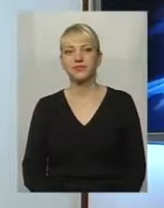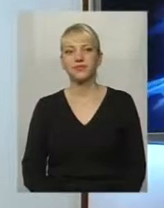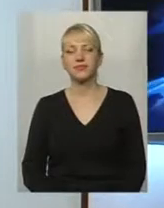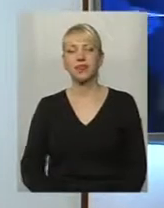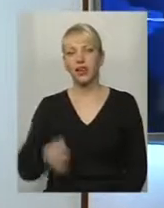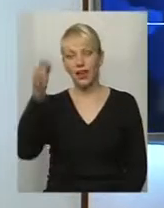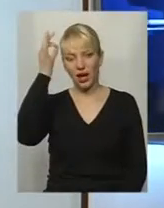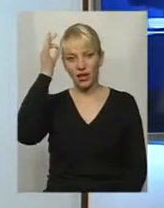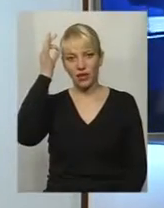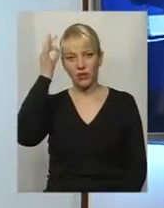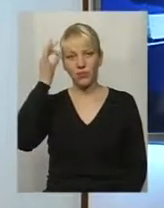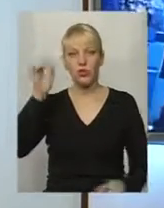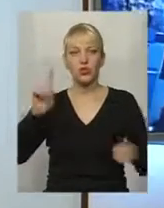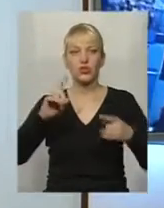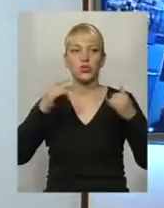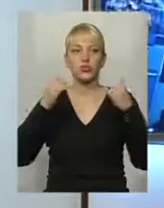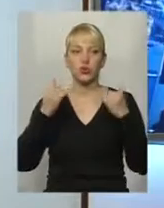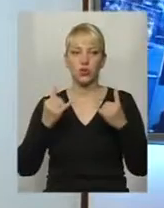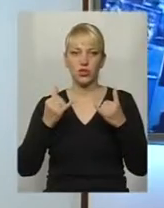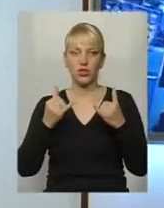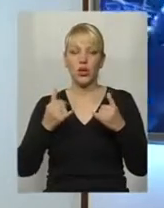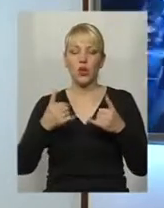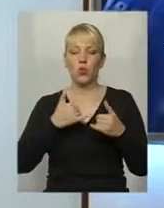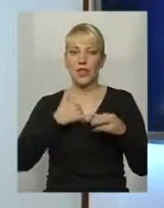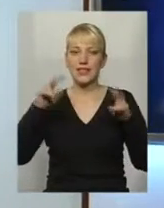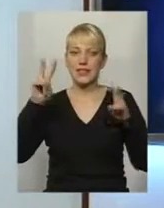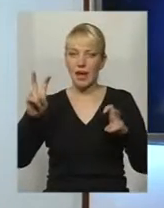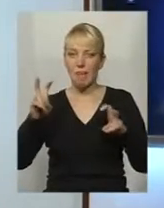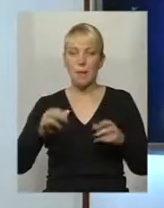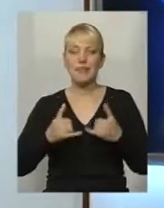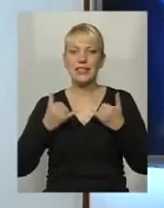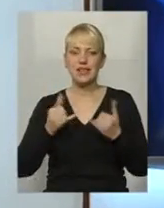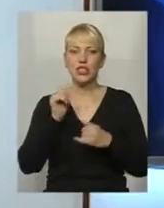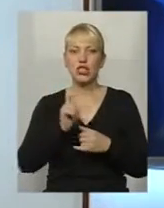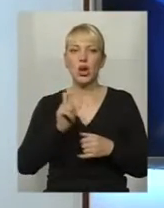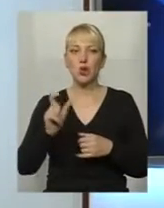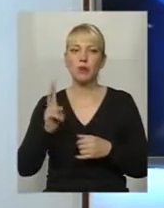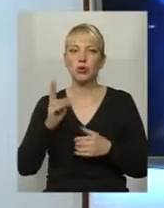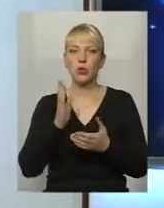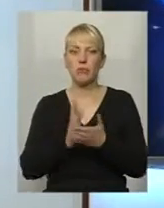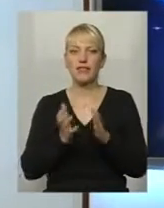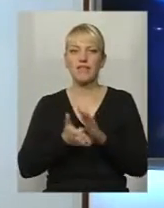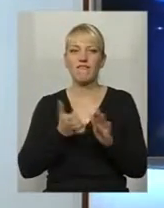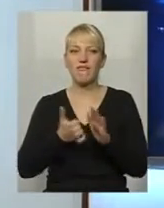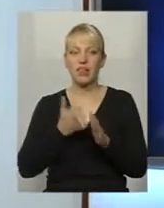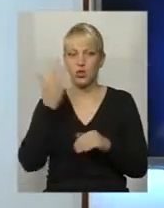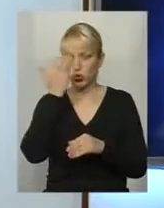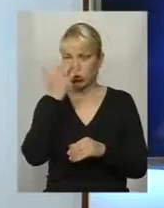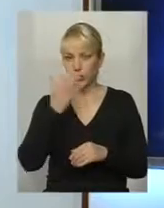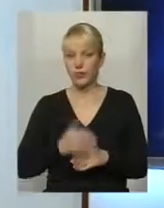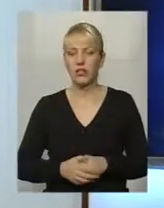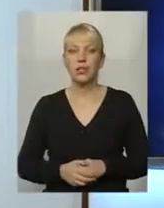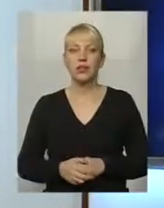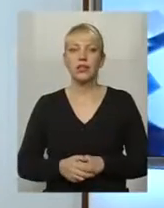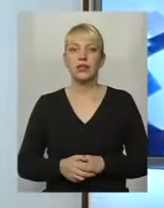Нагадаю, сьогодні у нас тема призвячена людям, які мають вади зору. До